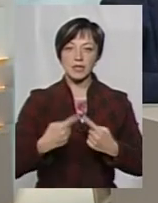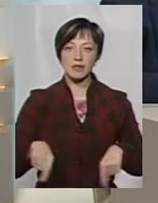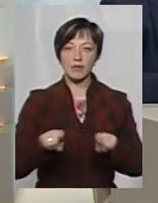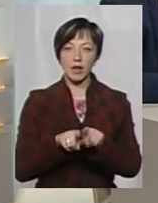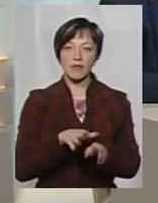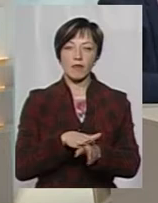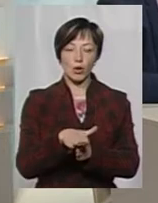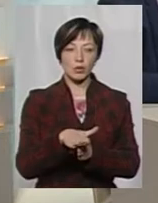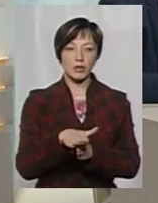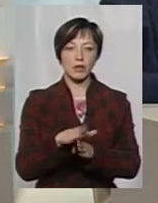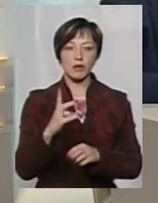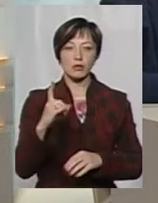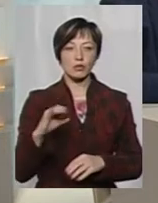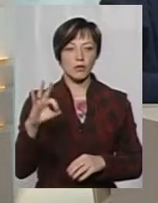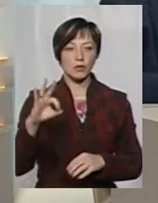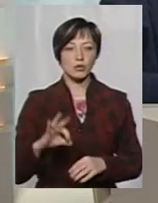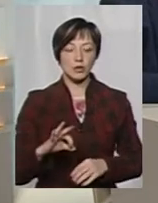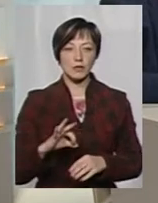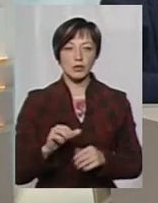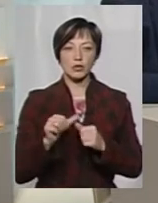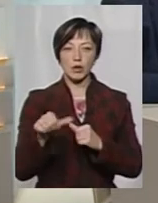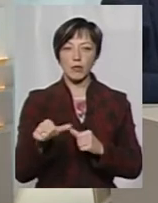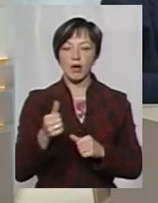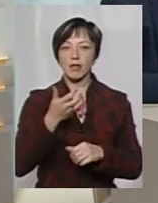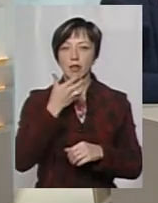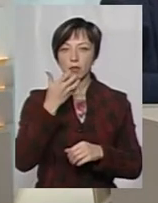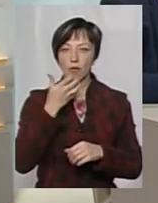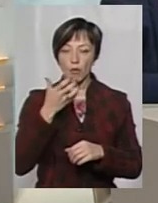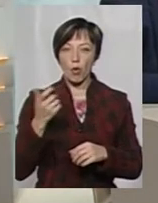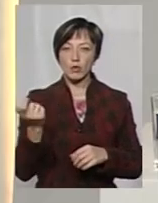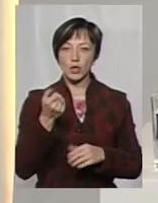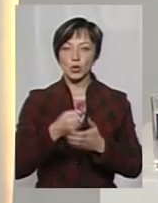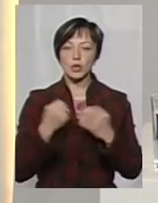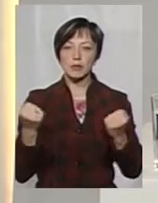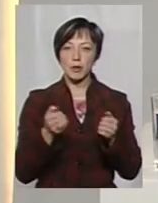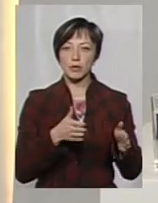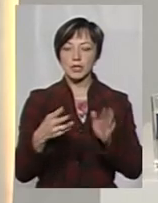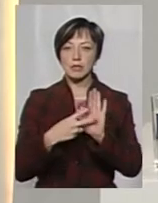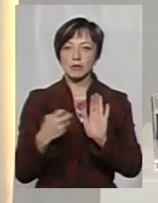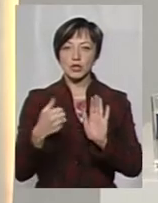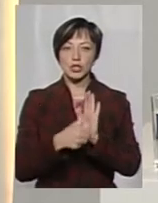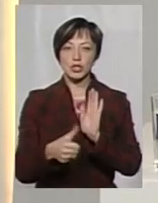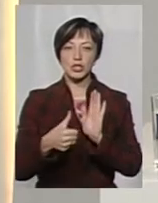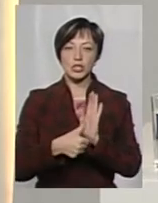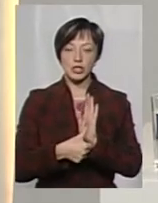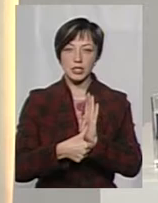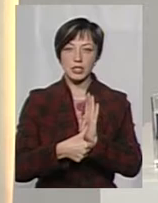виконані на 100%. Зокрема, у тепловому господарстві до зими підготовлено 766